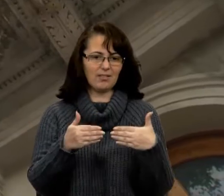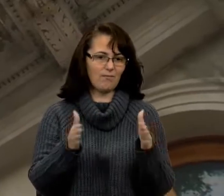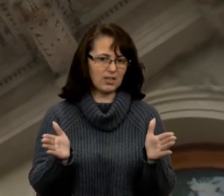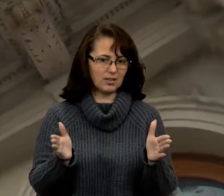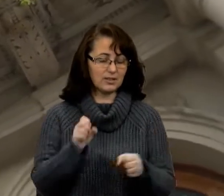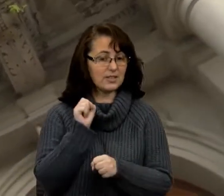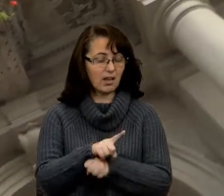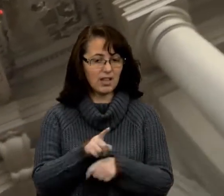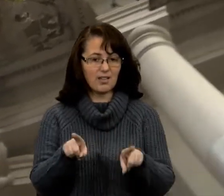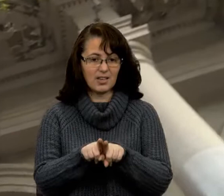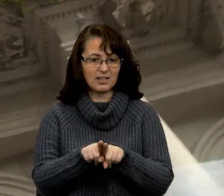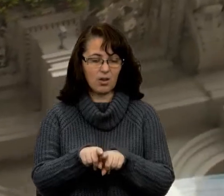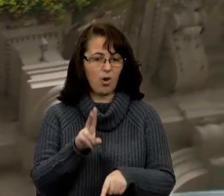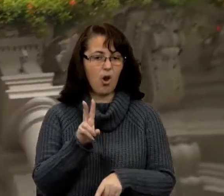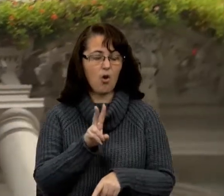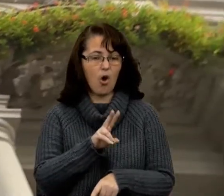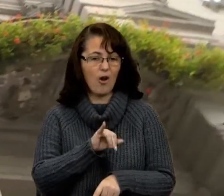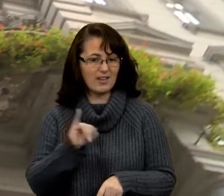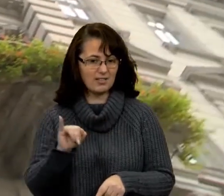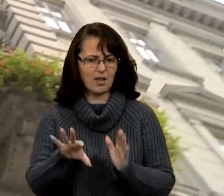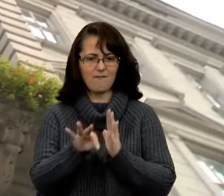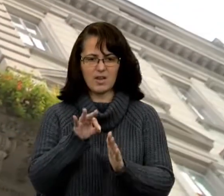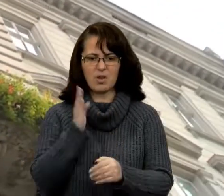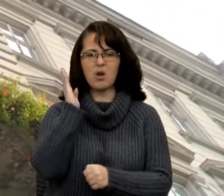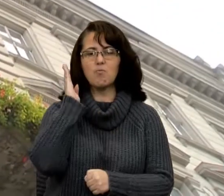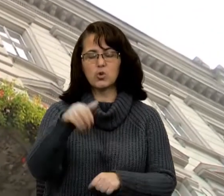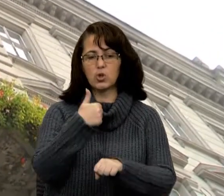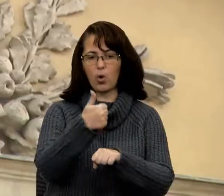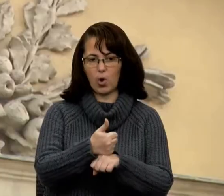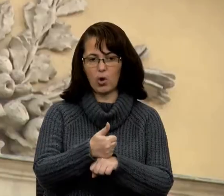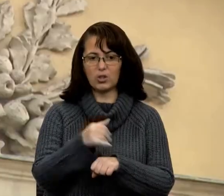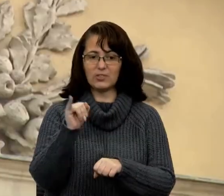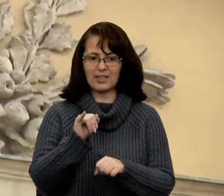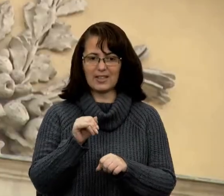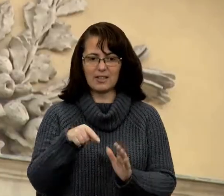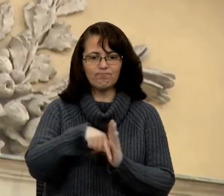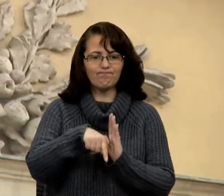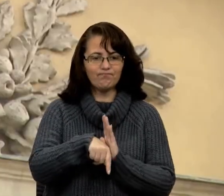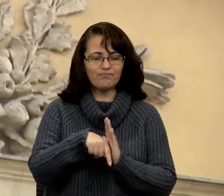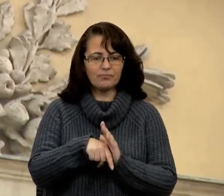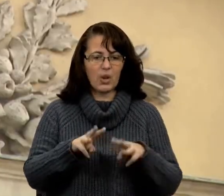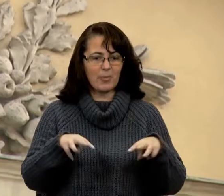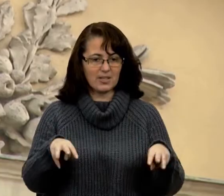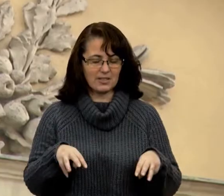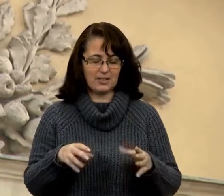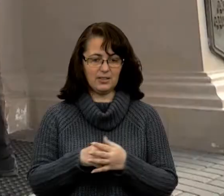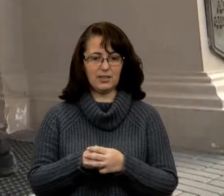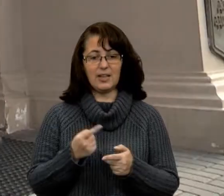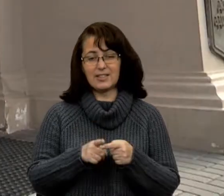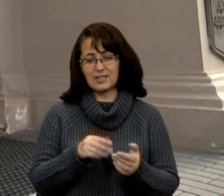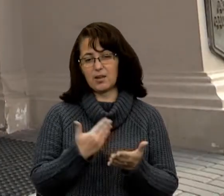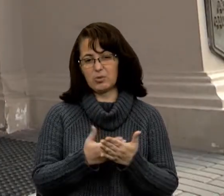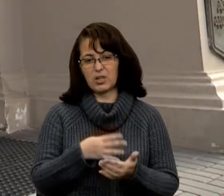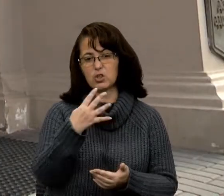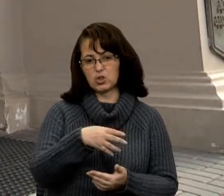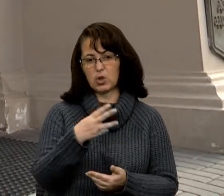завдання такої коаліції – вибір майбутнього голови і складу президії. Більшість мовою цифр – це щонайменше